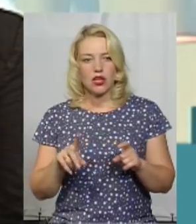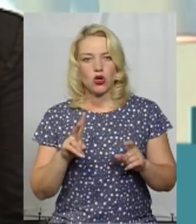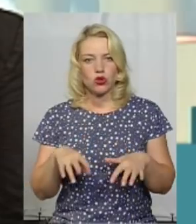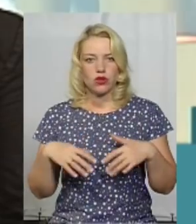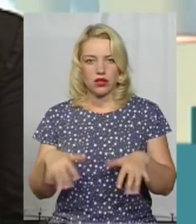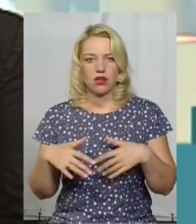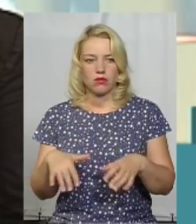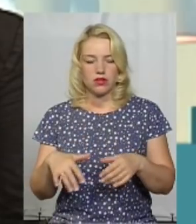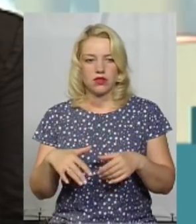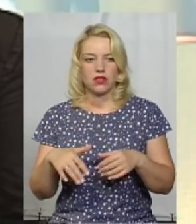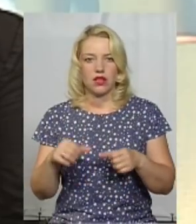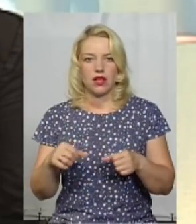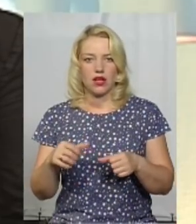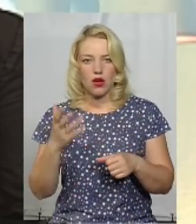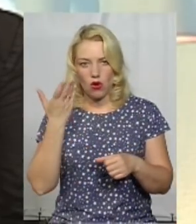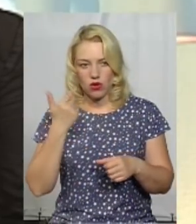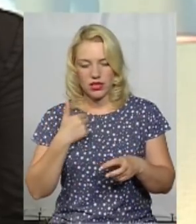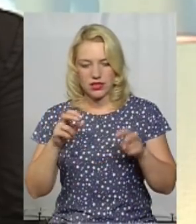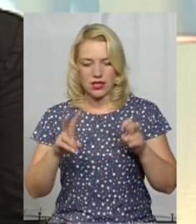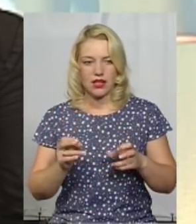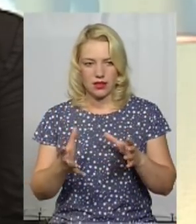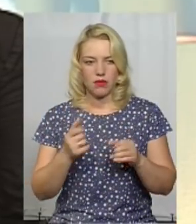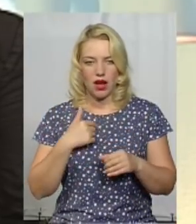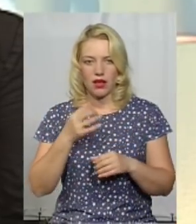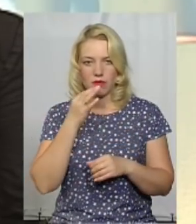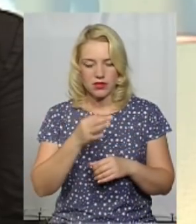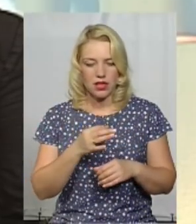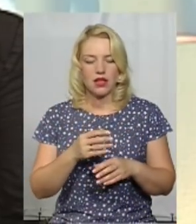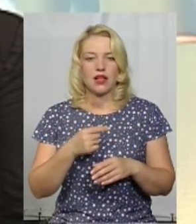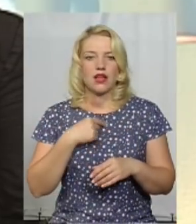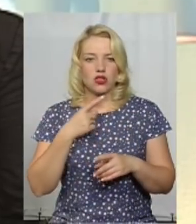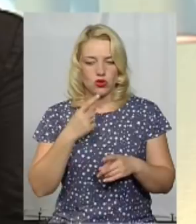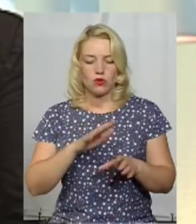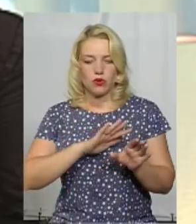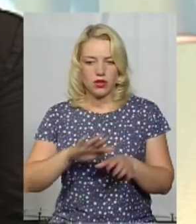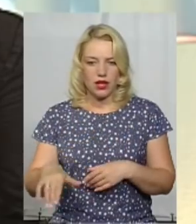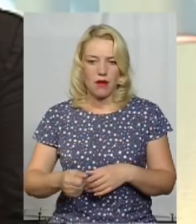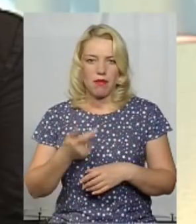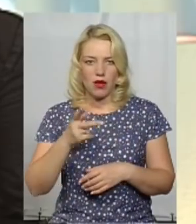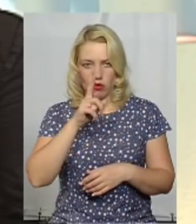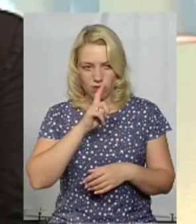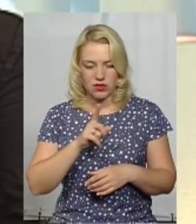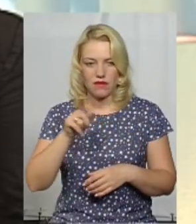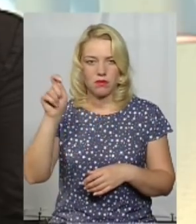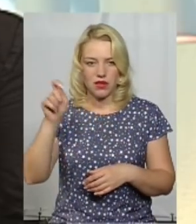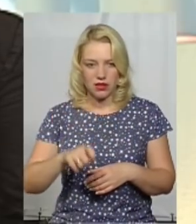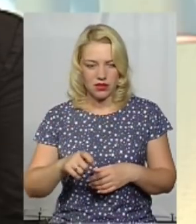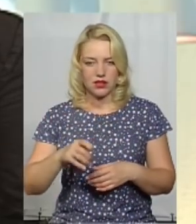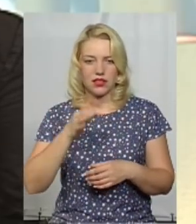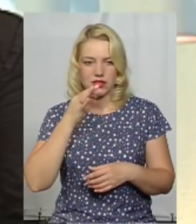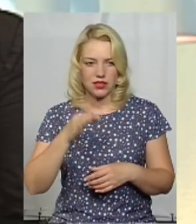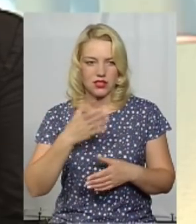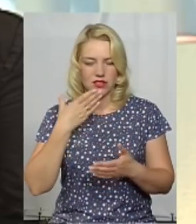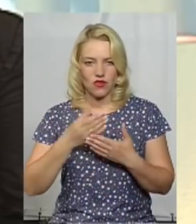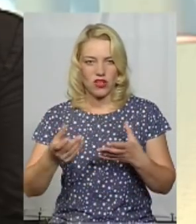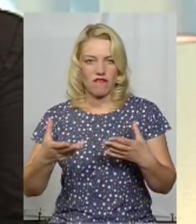тримтіли, коли сиділи в мене на прийомі. А я їм казала, не переживайте, пройде пару місяців, ви приїдете чи зателефонуєте і скажете